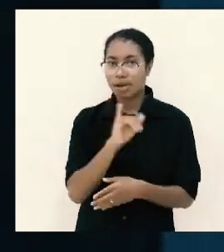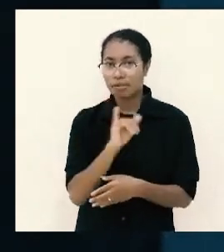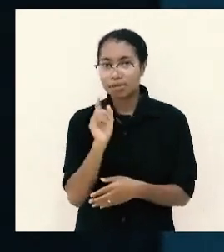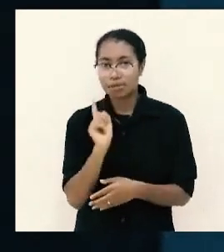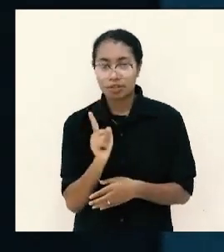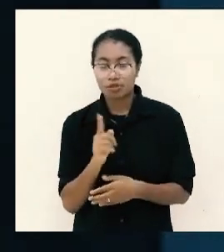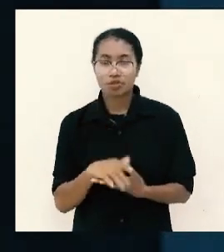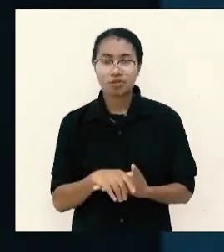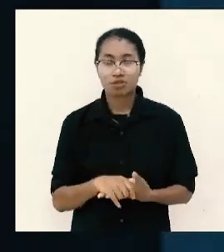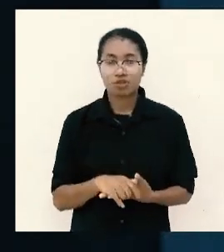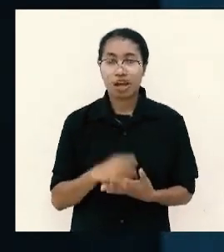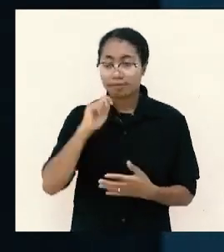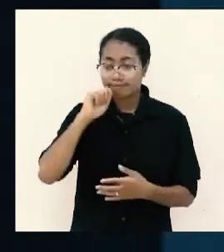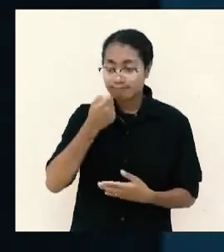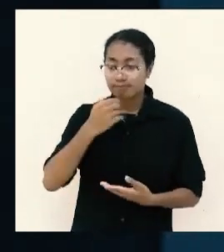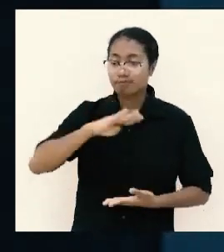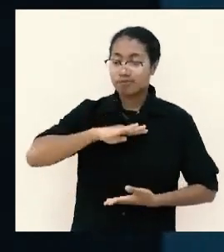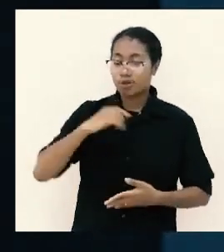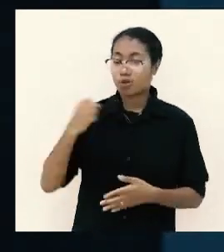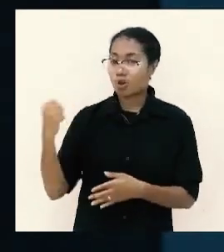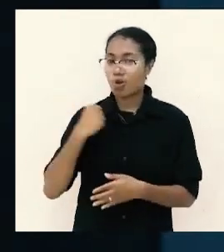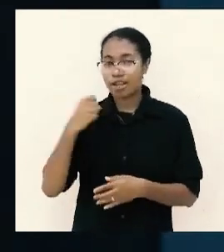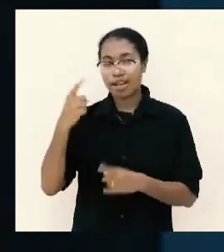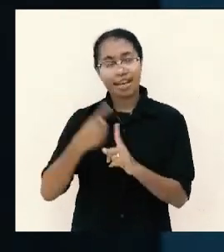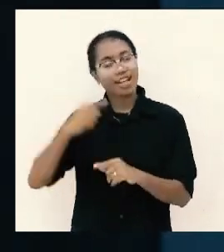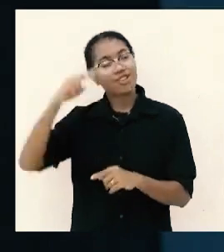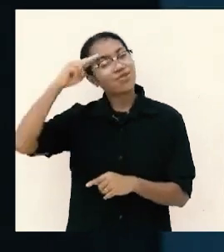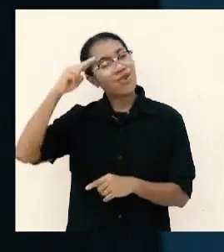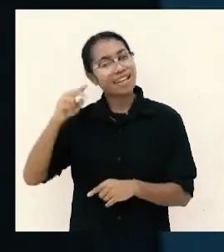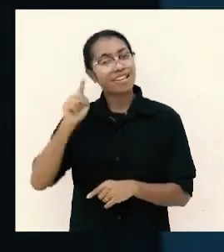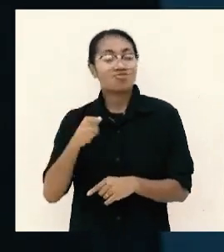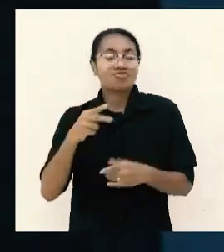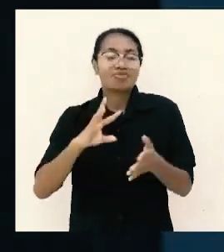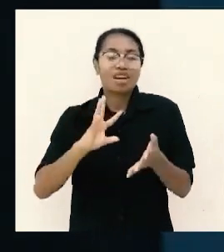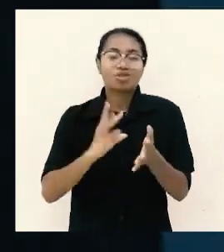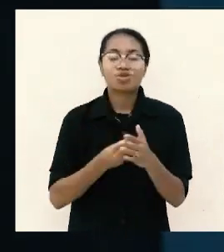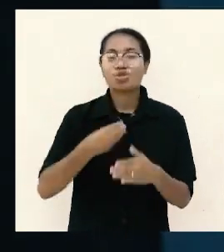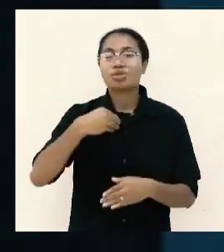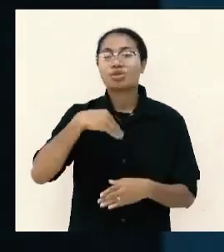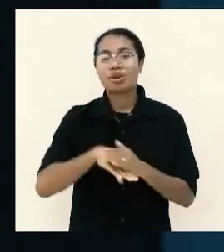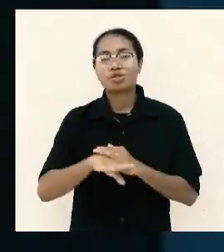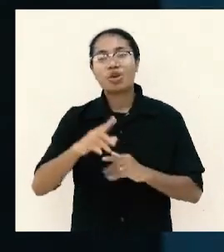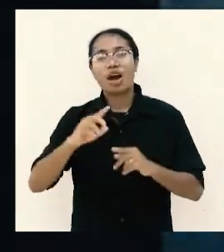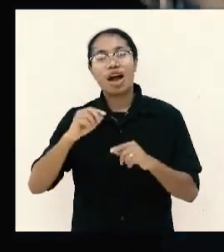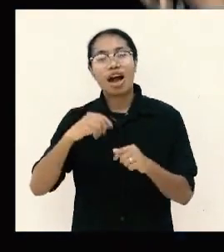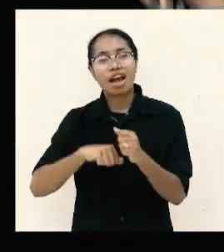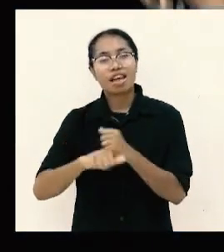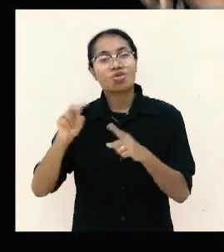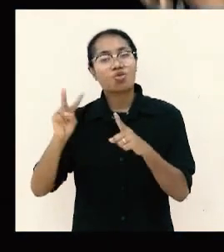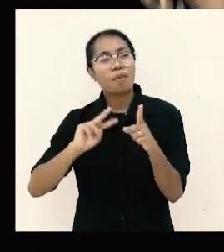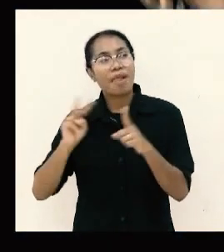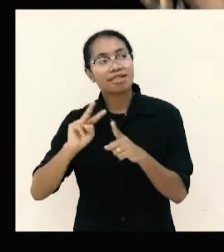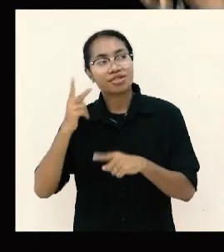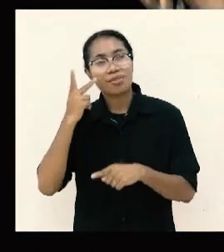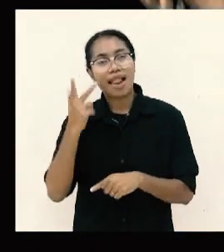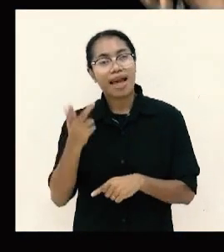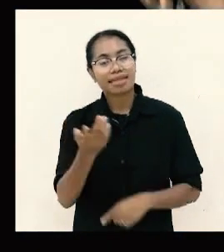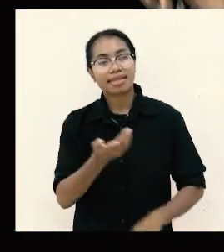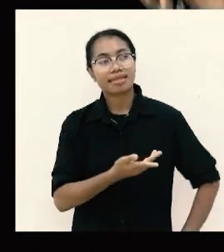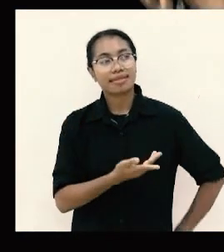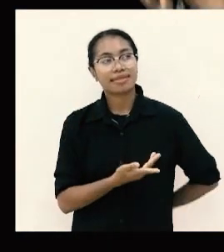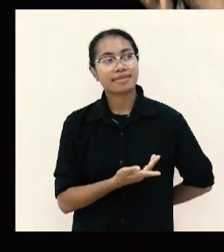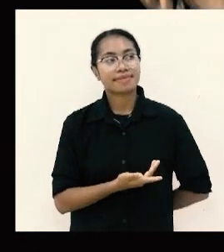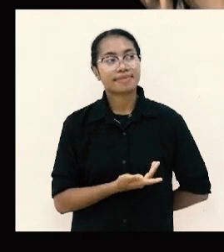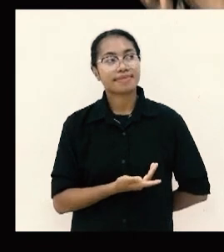itu adalah kekuatan dari Tuhan itulah yang dia masukkan di ayat 12 tadi aku tahu apa itu kekurangan aku tahu apa